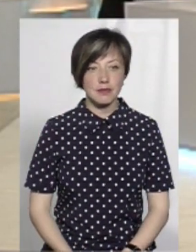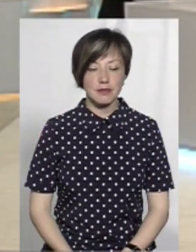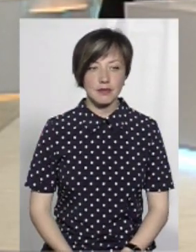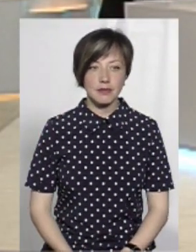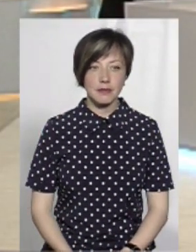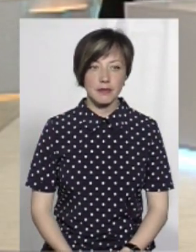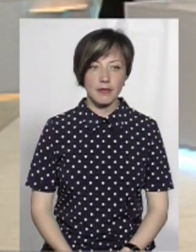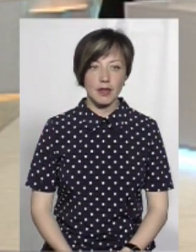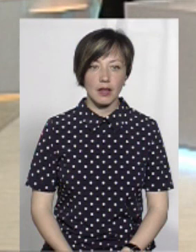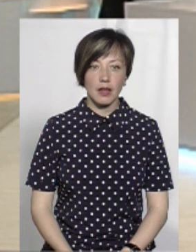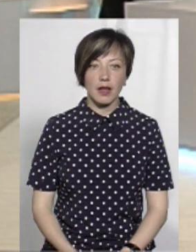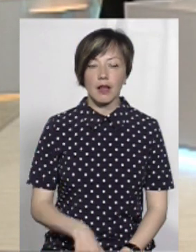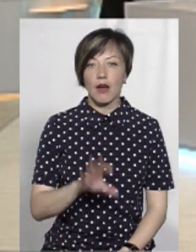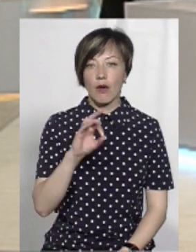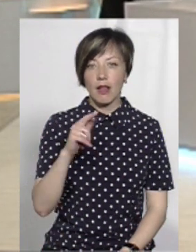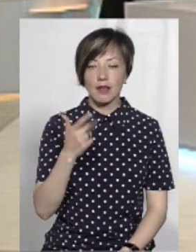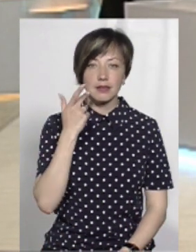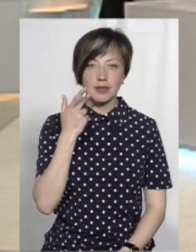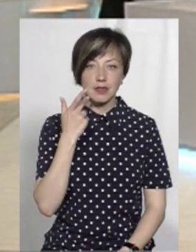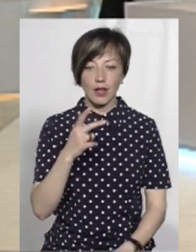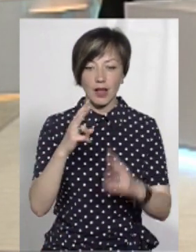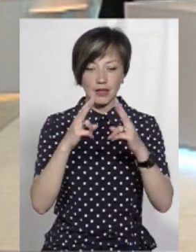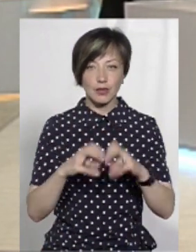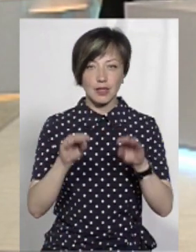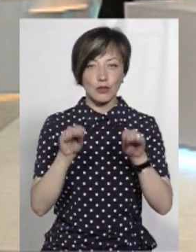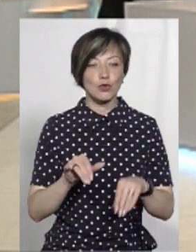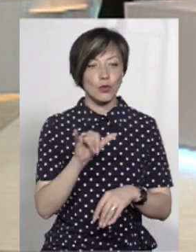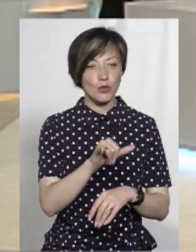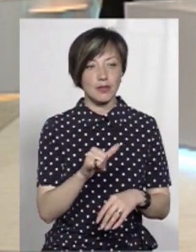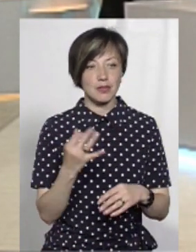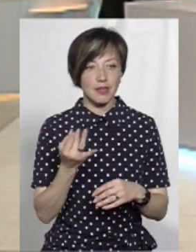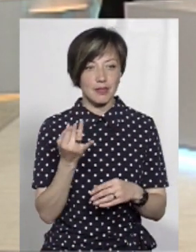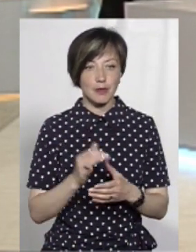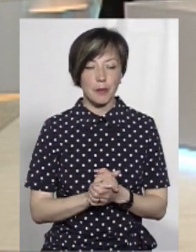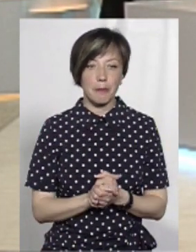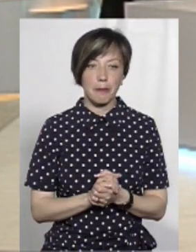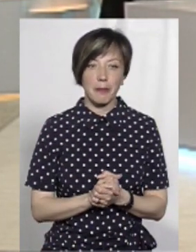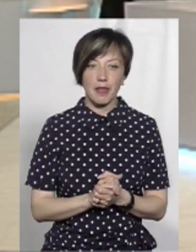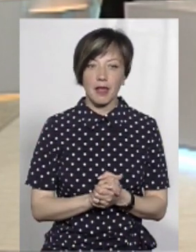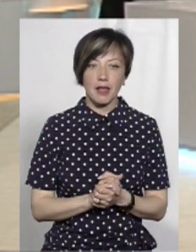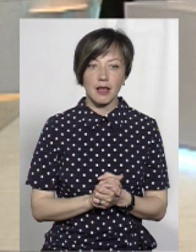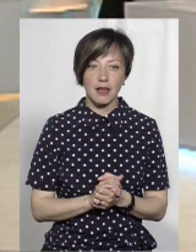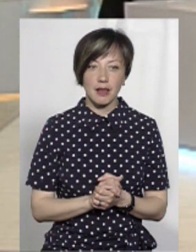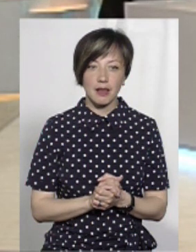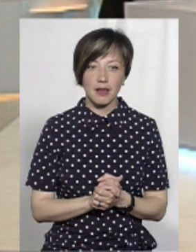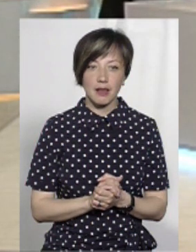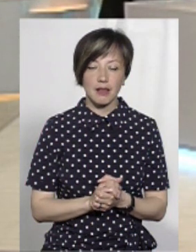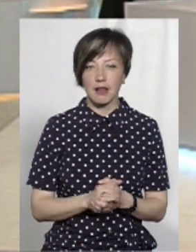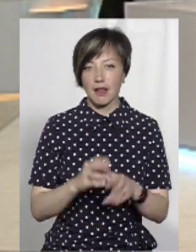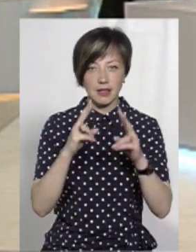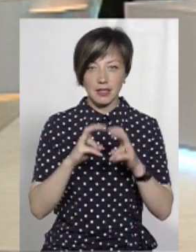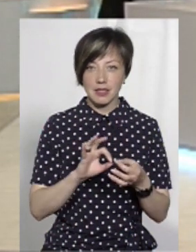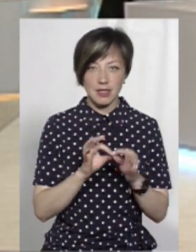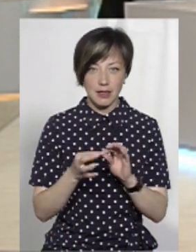Олег традиційно аналізує декларацію спікера. Оцікаво, що там у пана Вадима Олежа? Насправді, аналізувати декларацію було абсолютно не